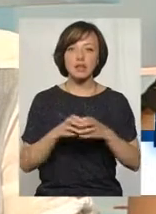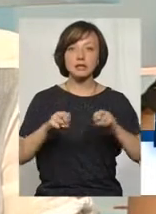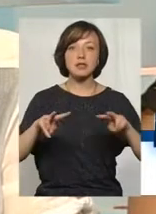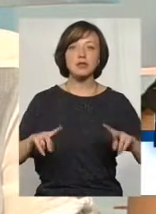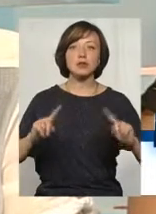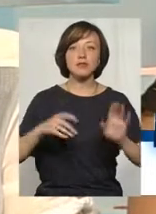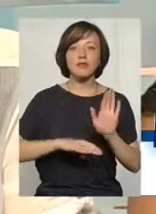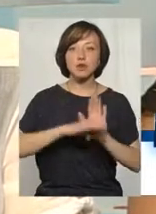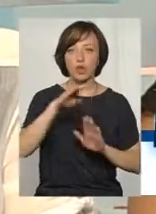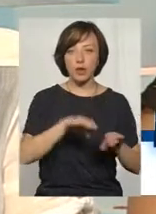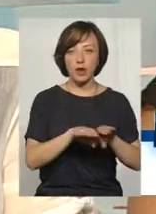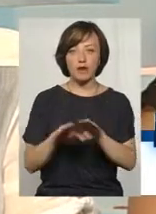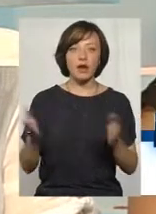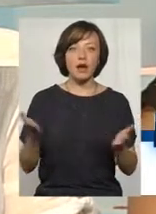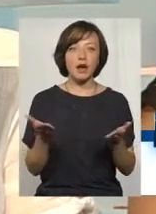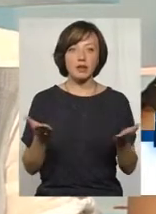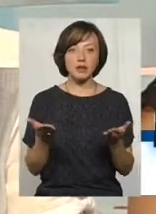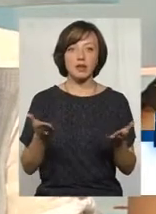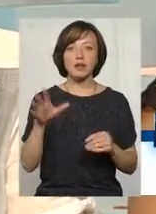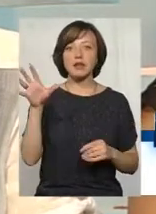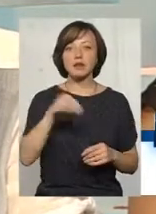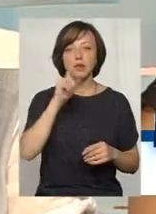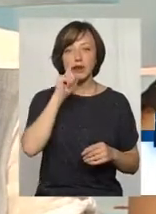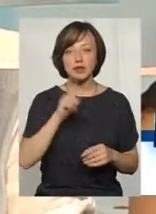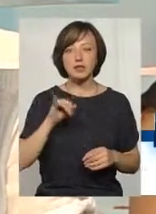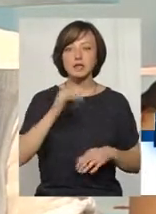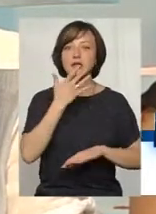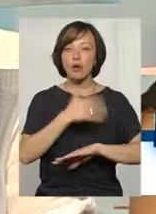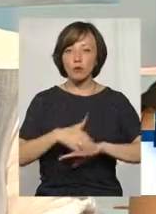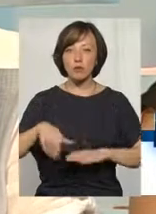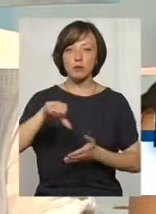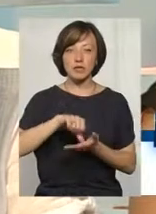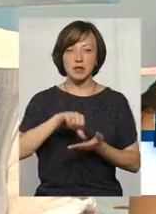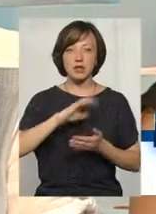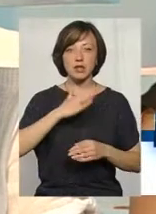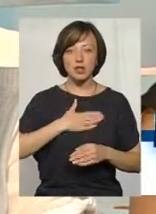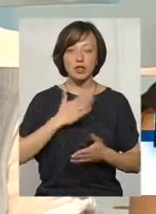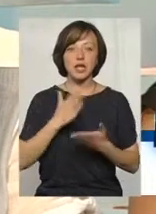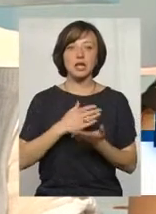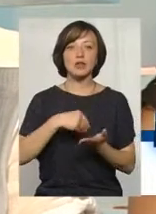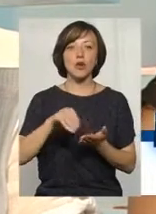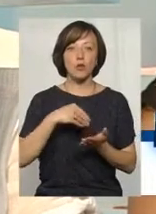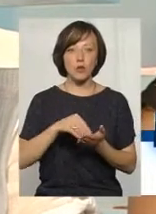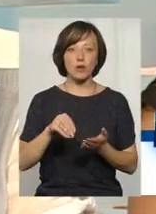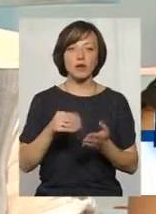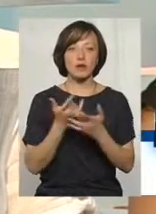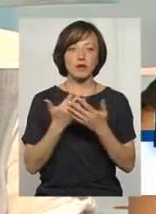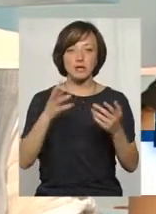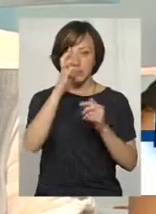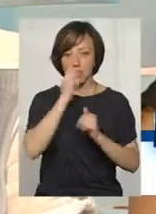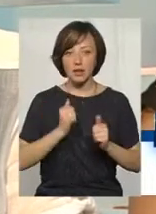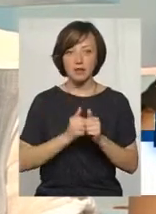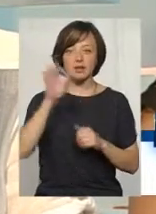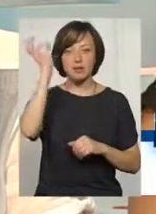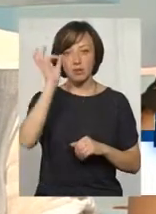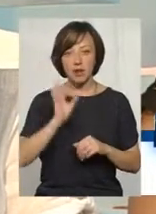надзвичайно високого рівня, які і на все українське, і за кордоном представляють наше, і є закупки там, і в різних країнах, і в